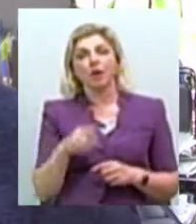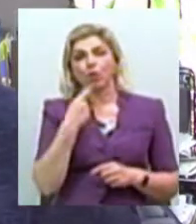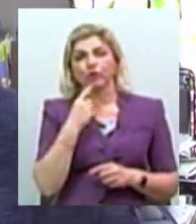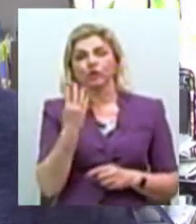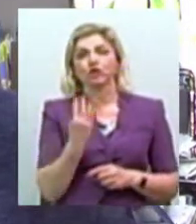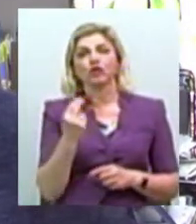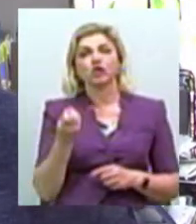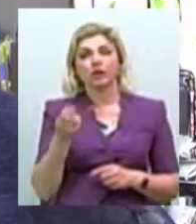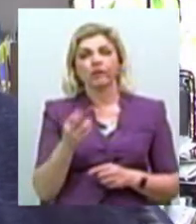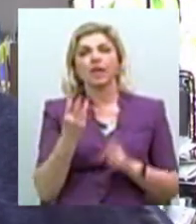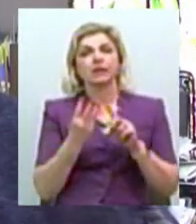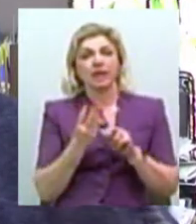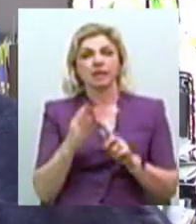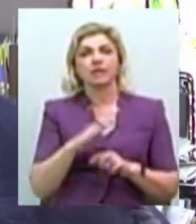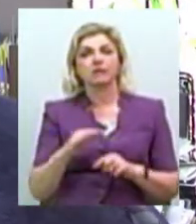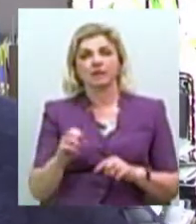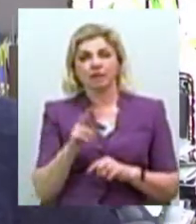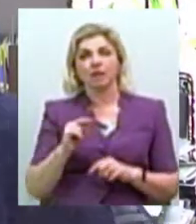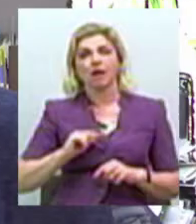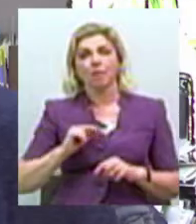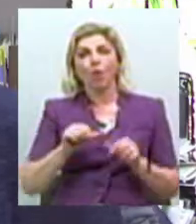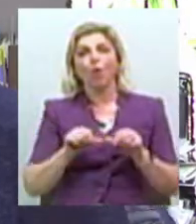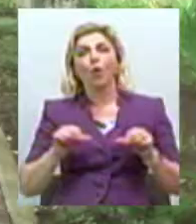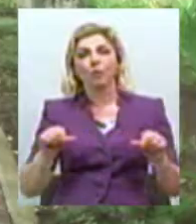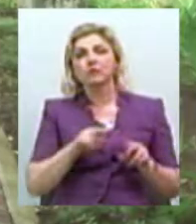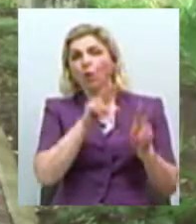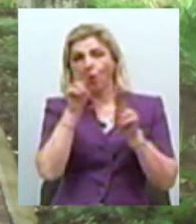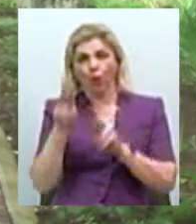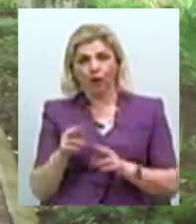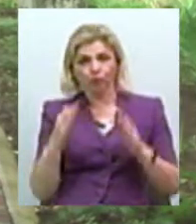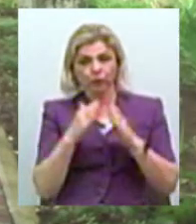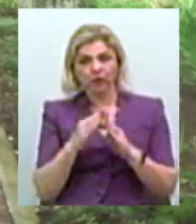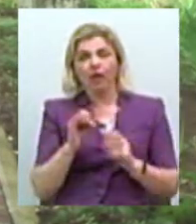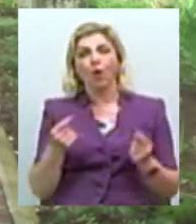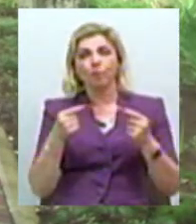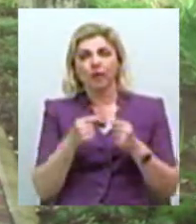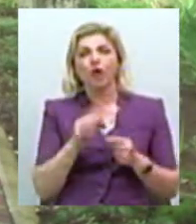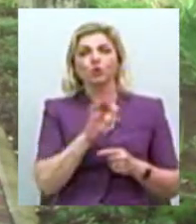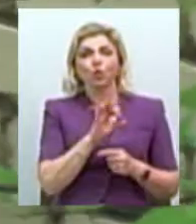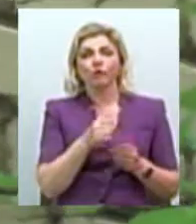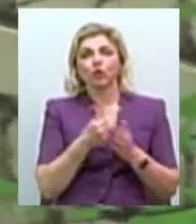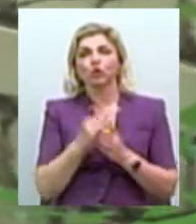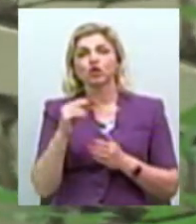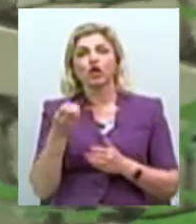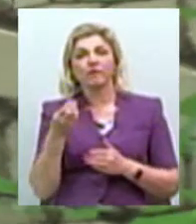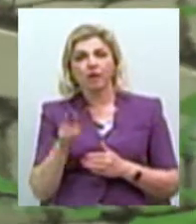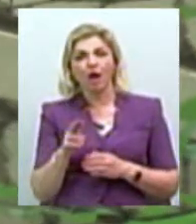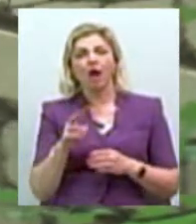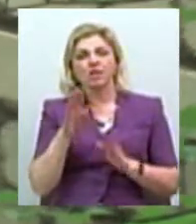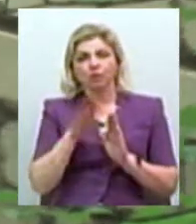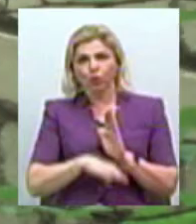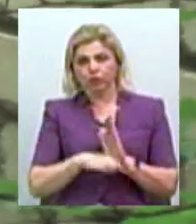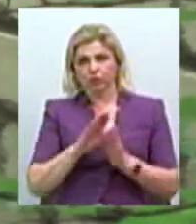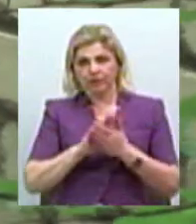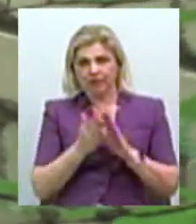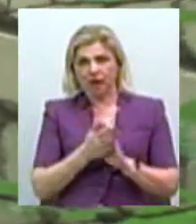червня втретє в садочку працювала комісія по огляду будівлі. Визначили, з жовтня до червня стан будівлі погіршився, з'явилися нові